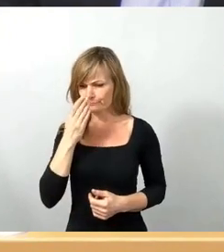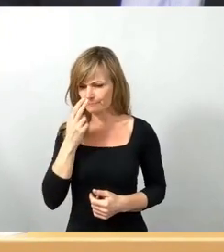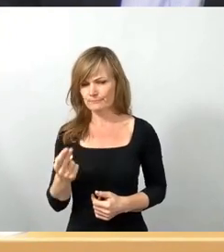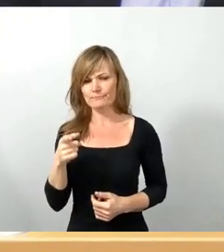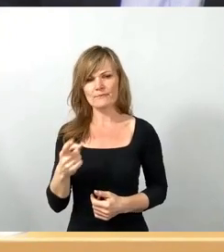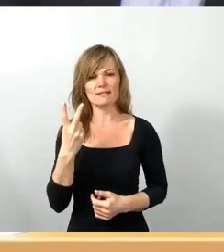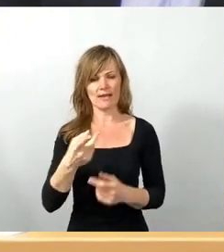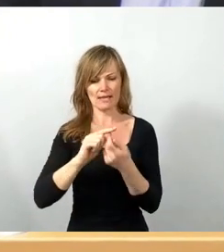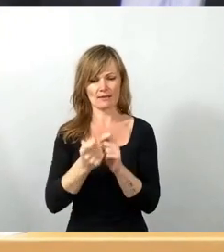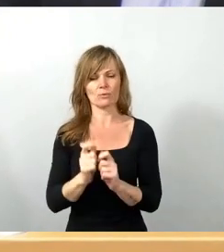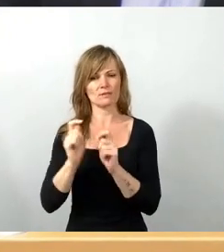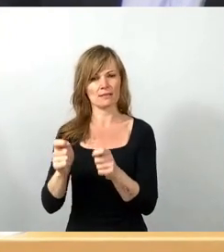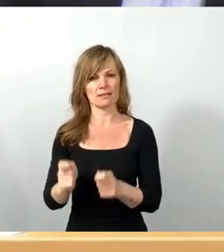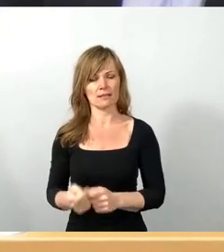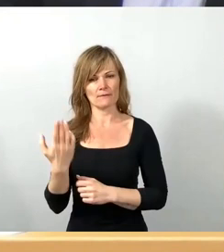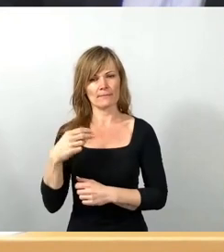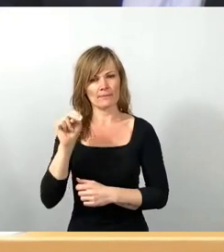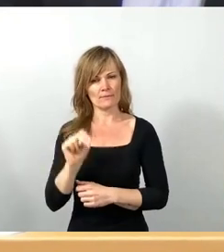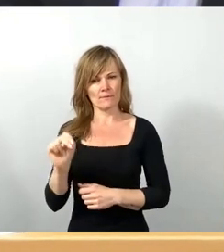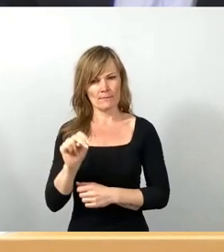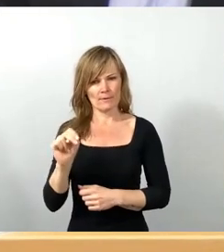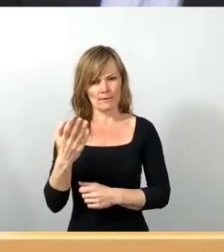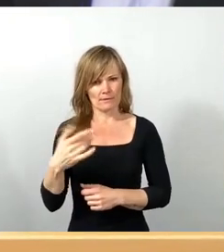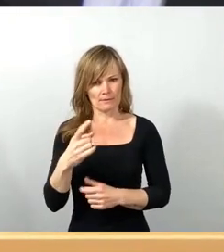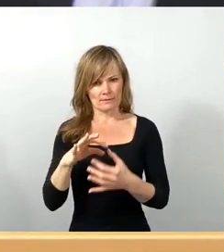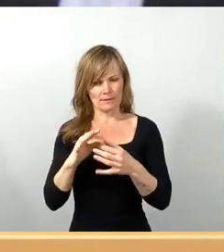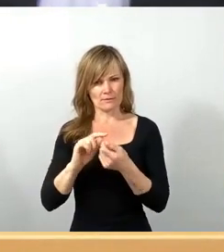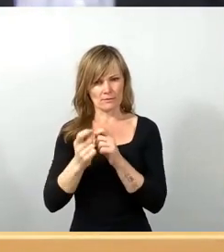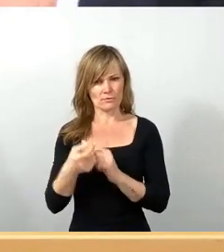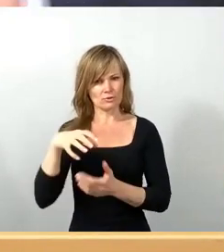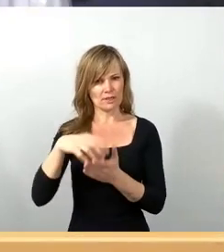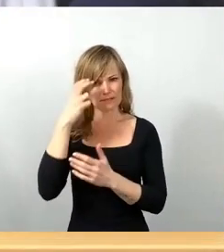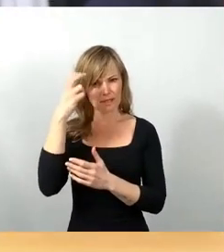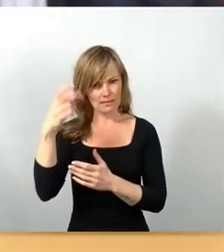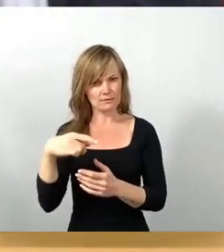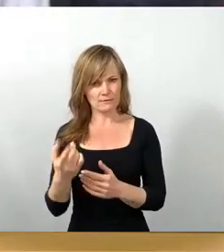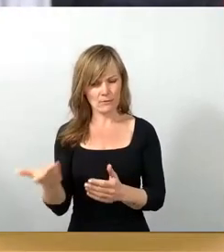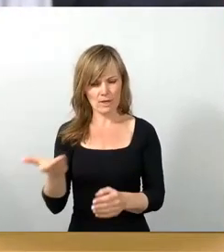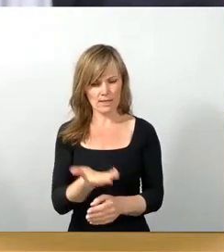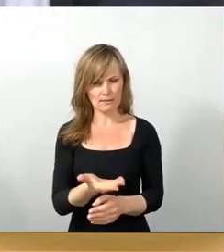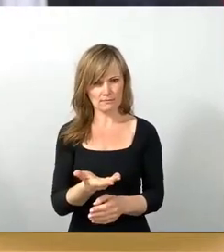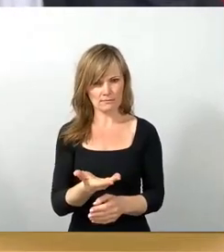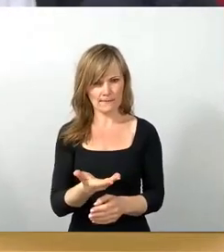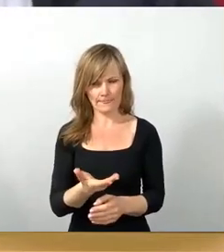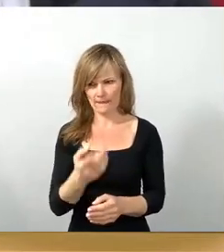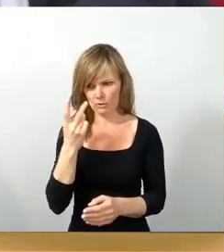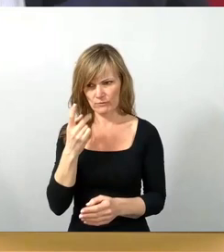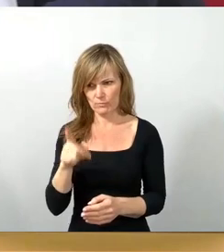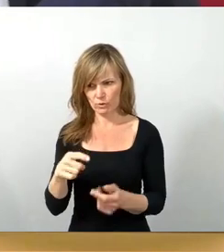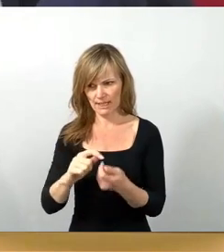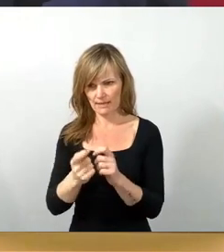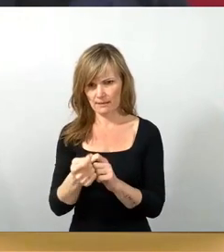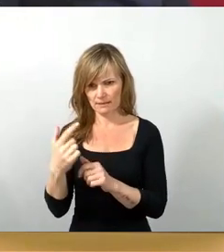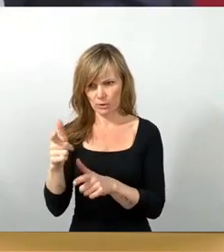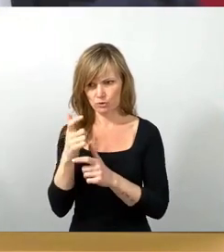November noch, was die Änderungen angeht, was dem Stadtrat dann entsprechend vorzulegen ist. Das müsste man ohnehin ändern, was den Ausschussbericht